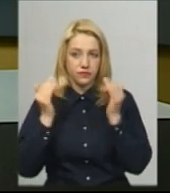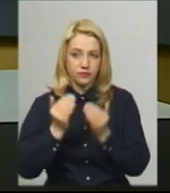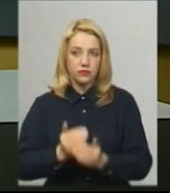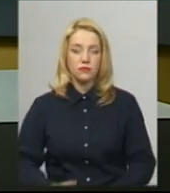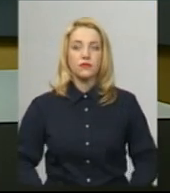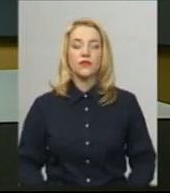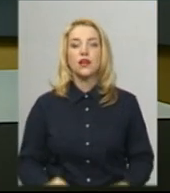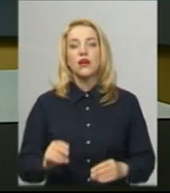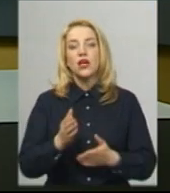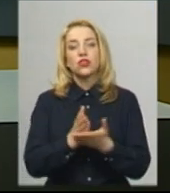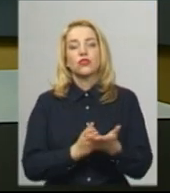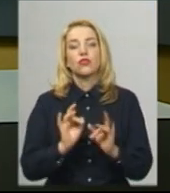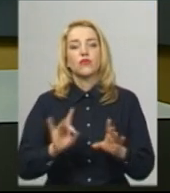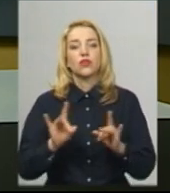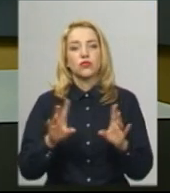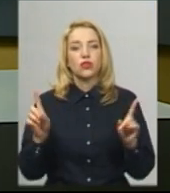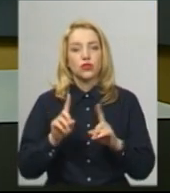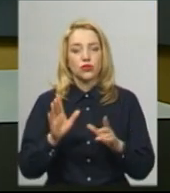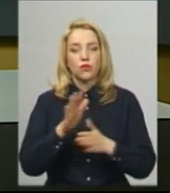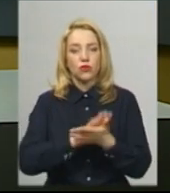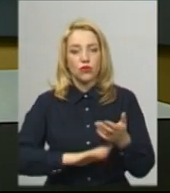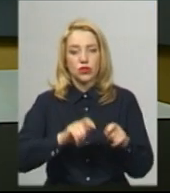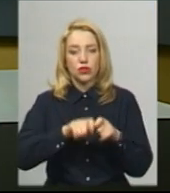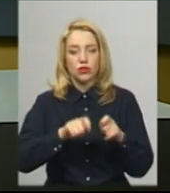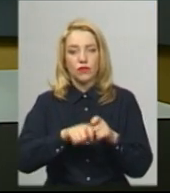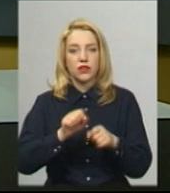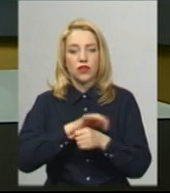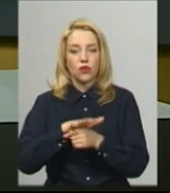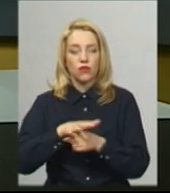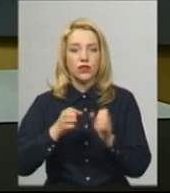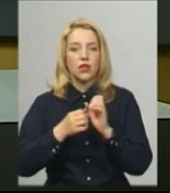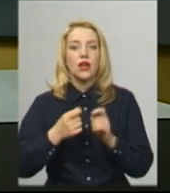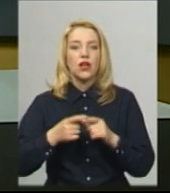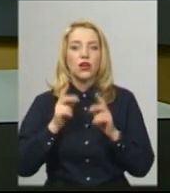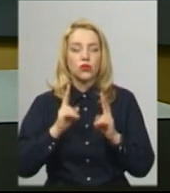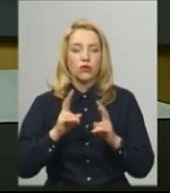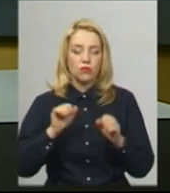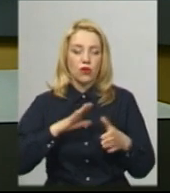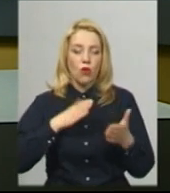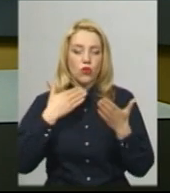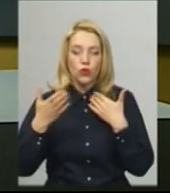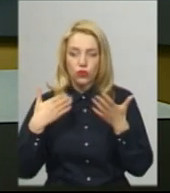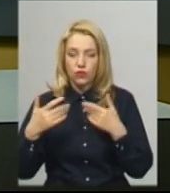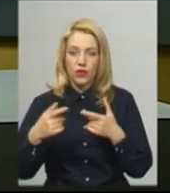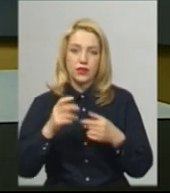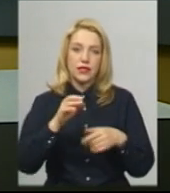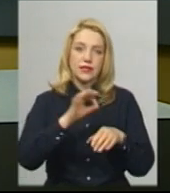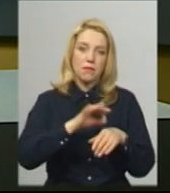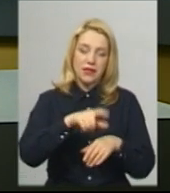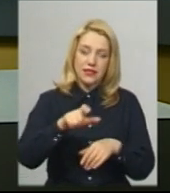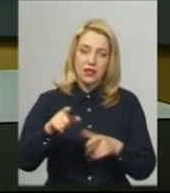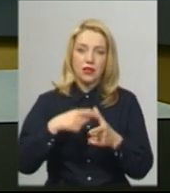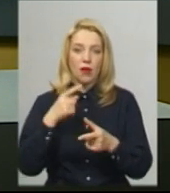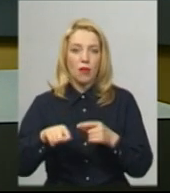Чиновник додає, що продовжуватимуть тесту. контактувати на COVID-19 тих, хто міг контактувати із пацієнтами чи персоналом терапевтичного